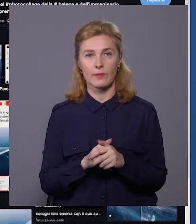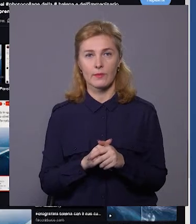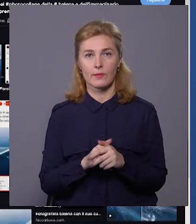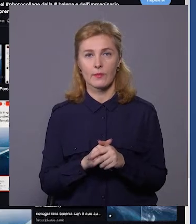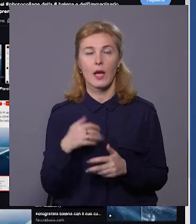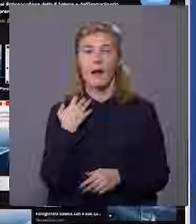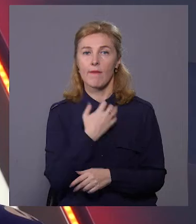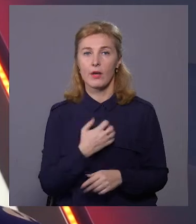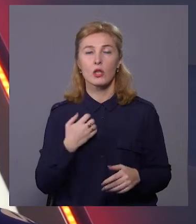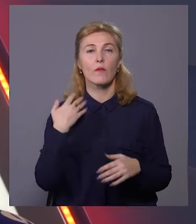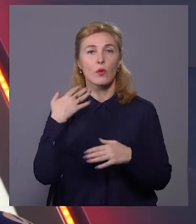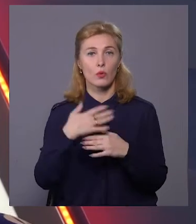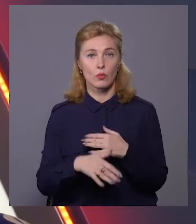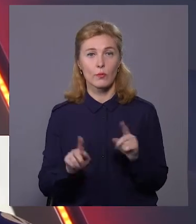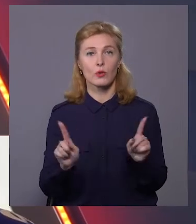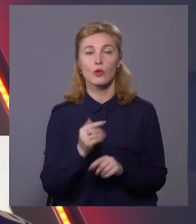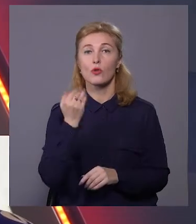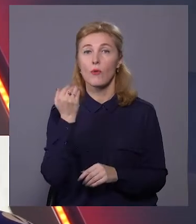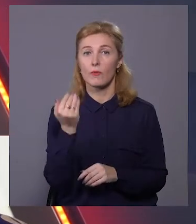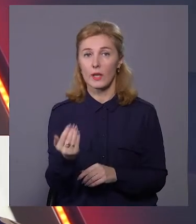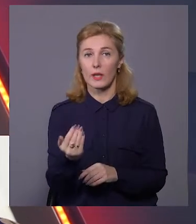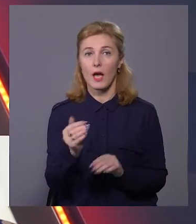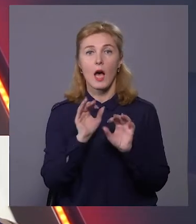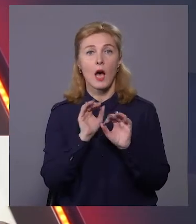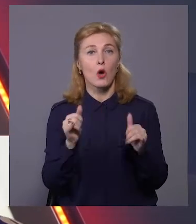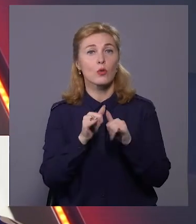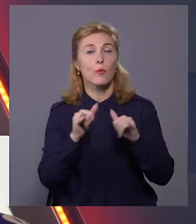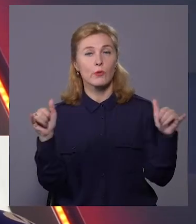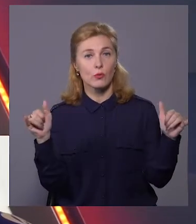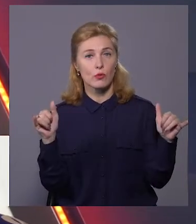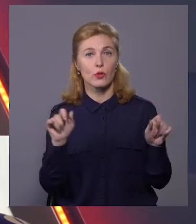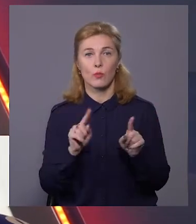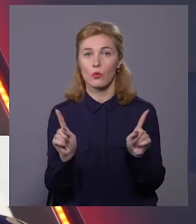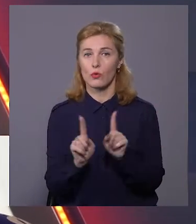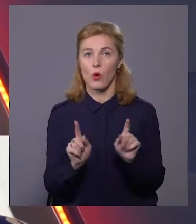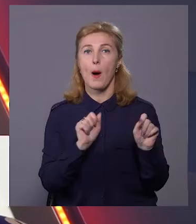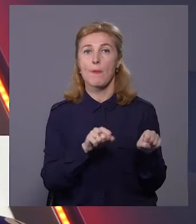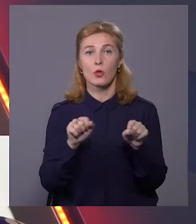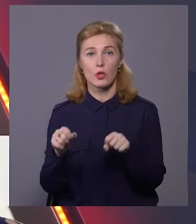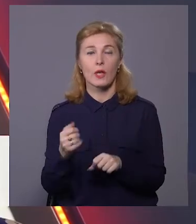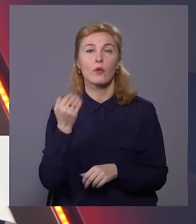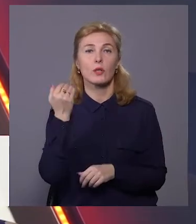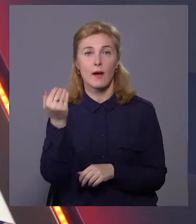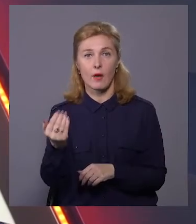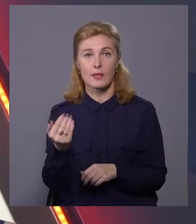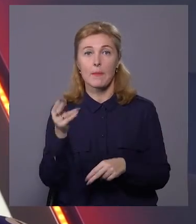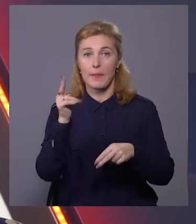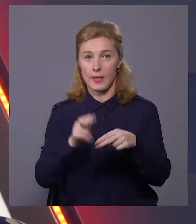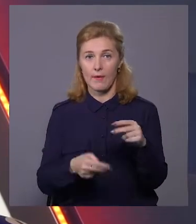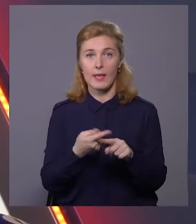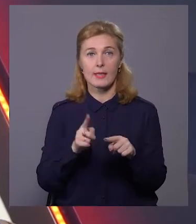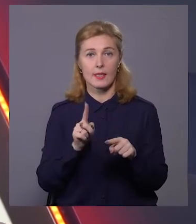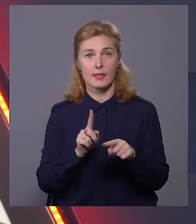Важливо розуміти, що ви розповсюджуєте. Тому що, можливо, саме на вас прерветься ця